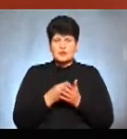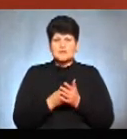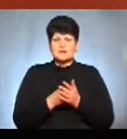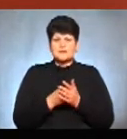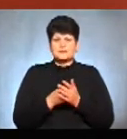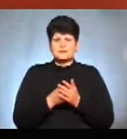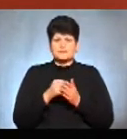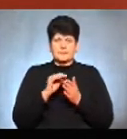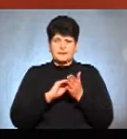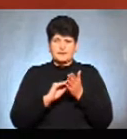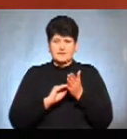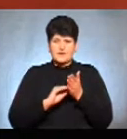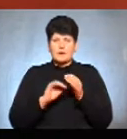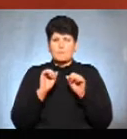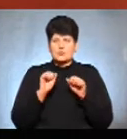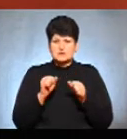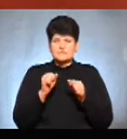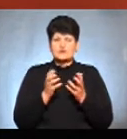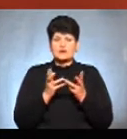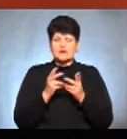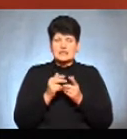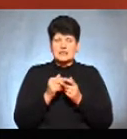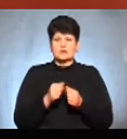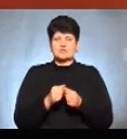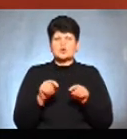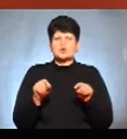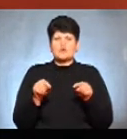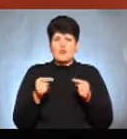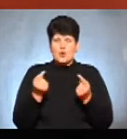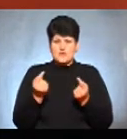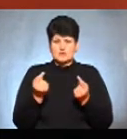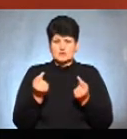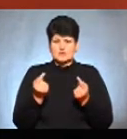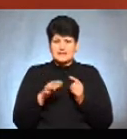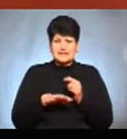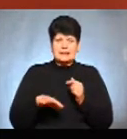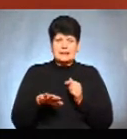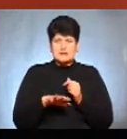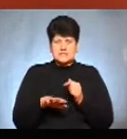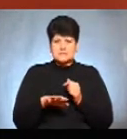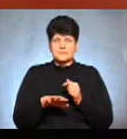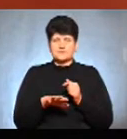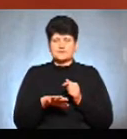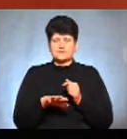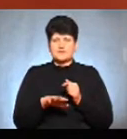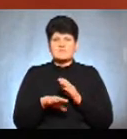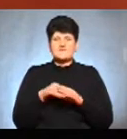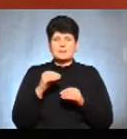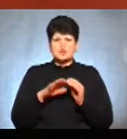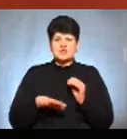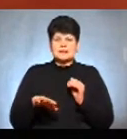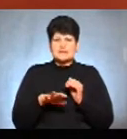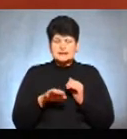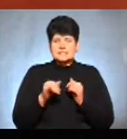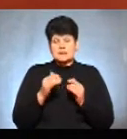ніші, тобто, ці можливості, відповідно, до кількості створених дільниць, тобто, дільниць, виборчих дільниць. Тому,